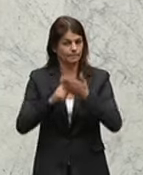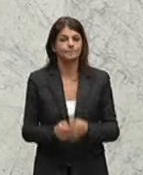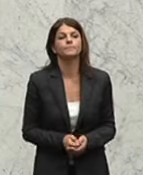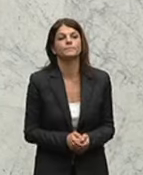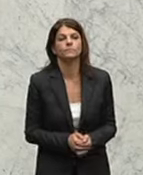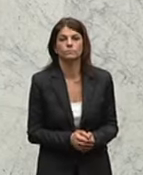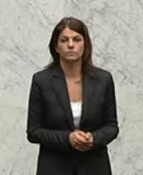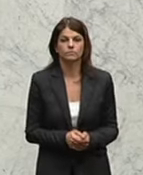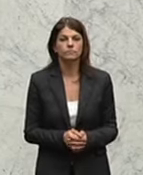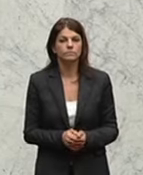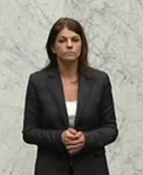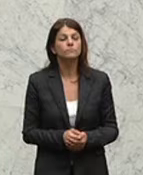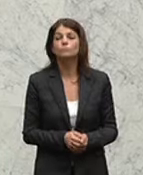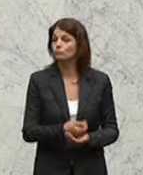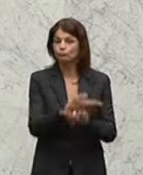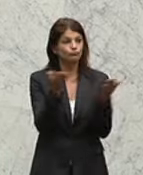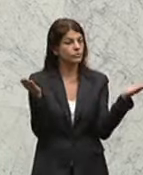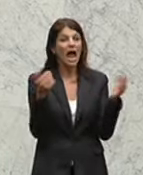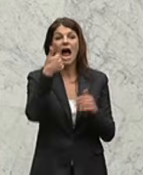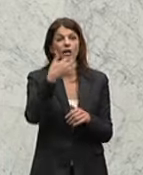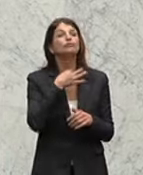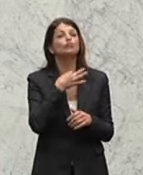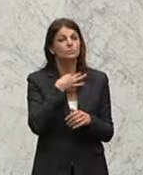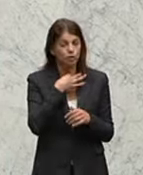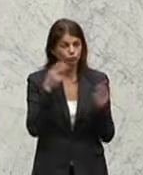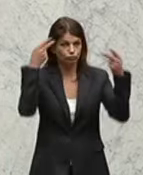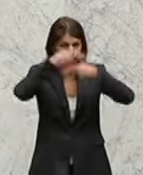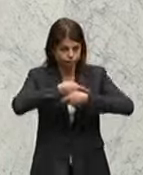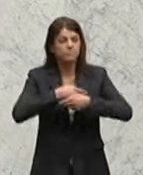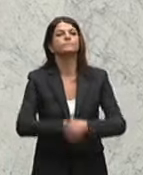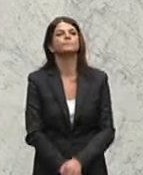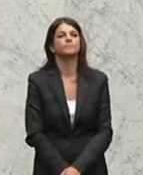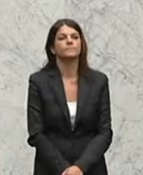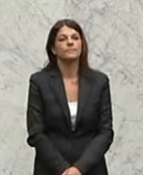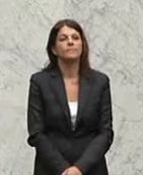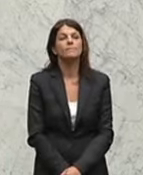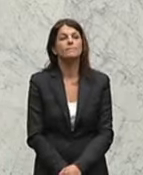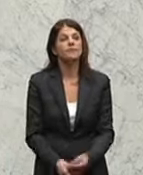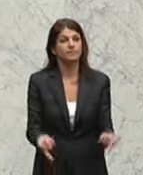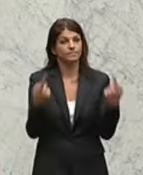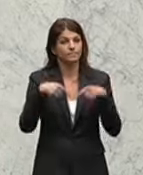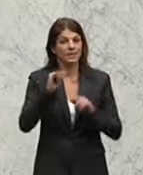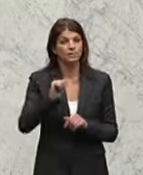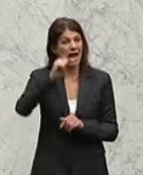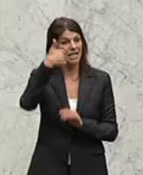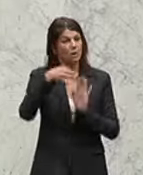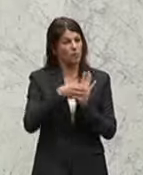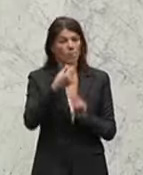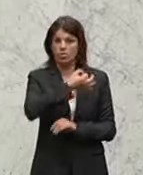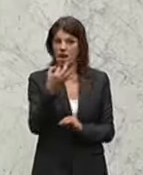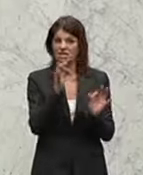Europastunden, für einen Europamandatar pro Fraktion möglich sein, eine fünfminütige Wortmeldung